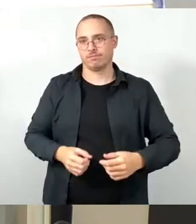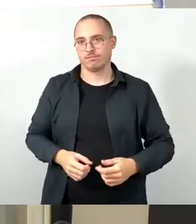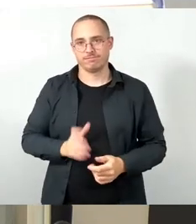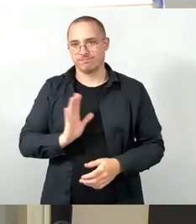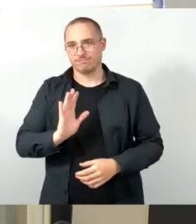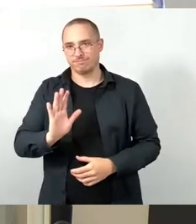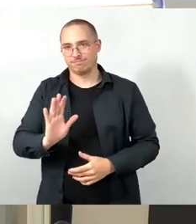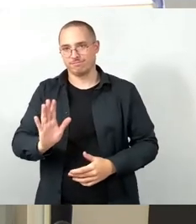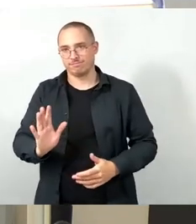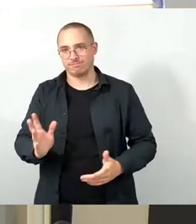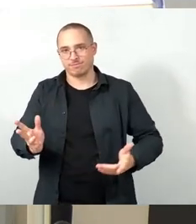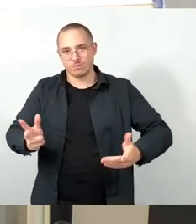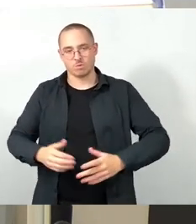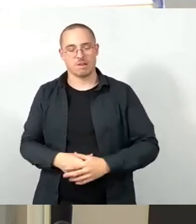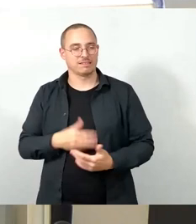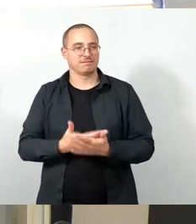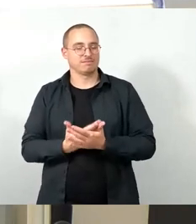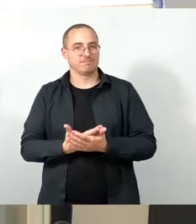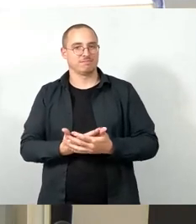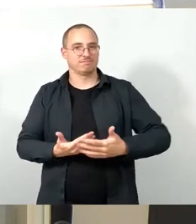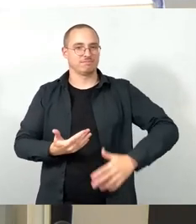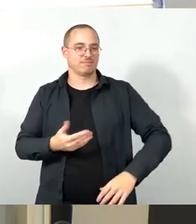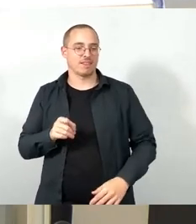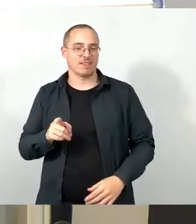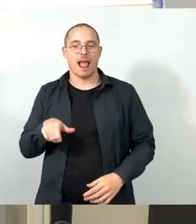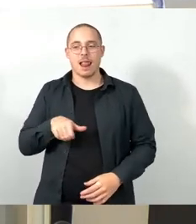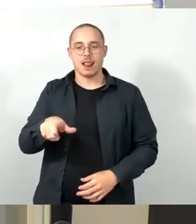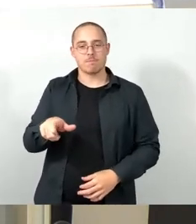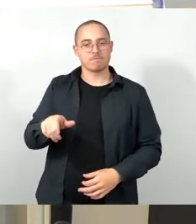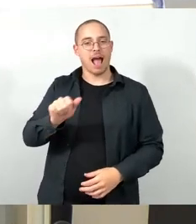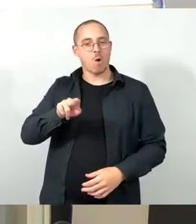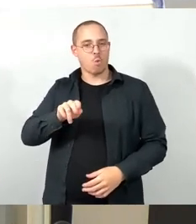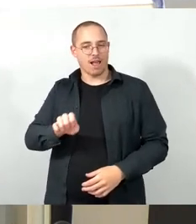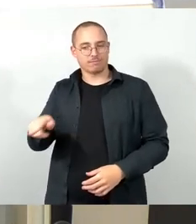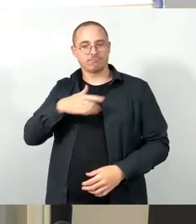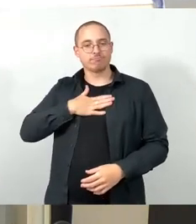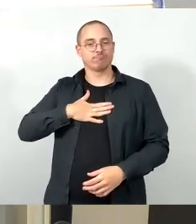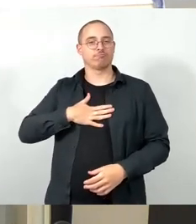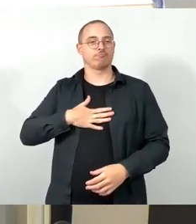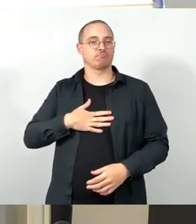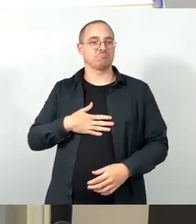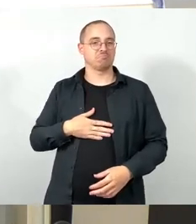sagen, lieb gewordenen Elbau doch gewisse Probleme, dort diesen zivilisatorischen Charakter zu